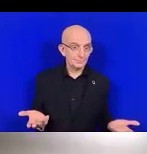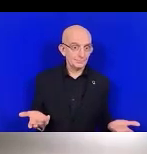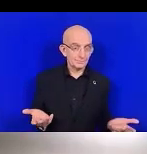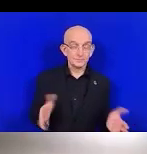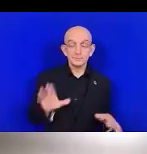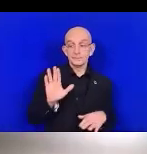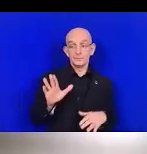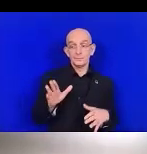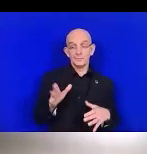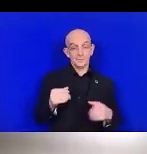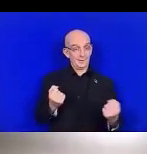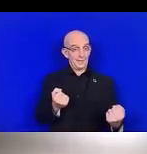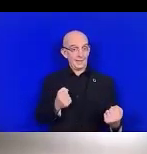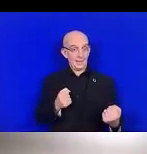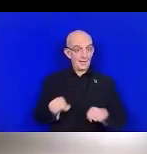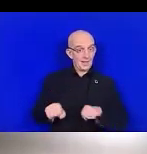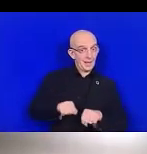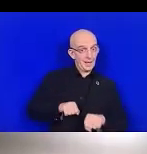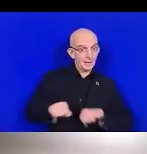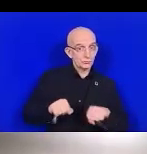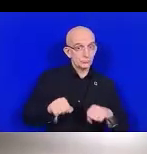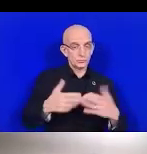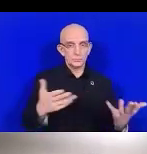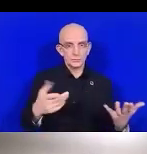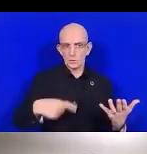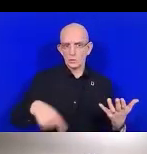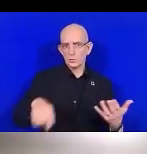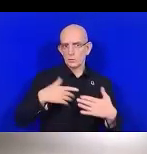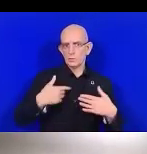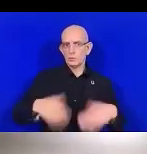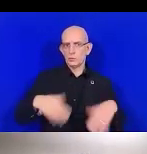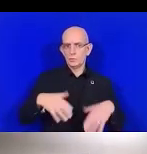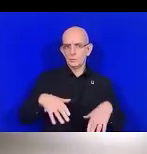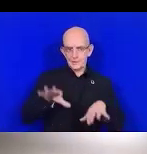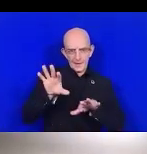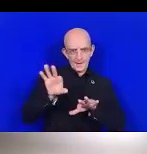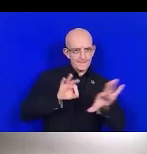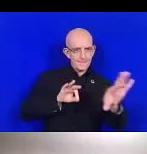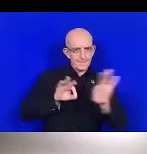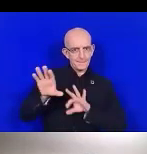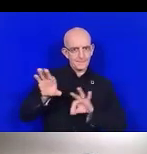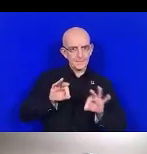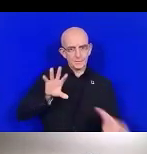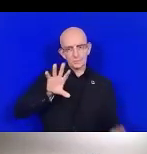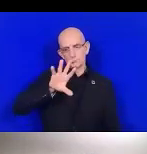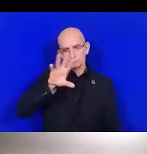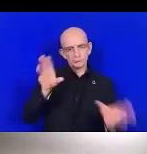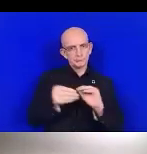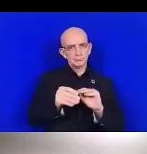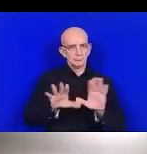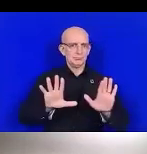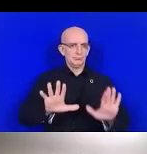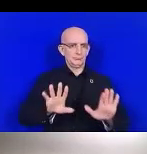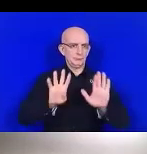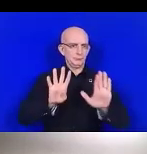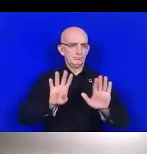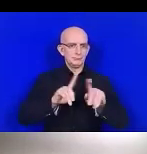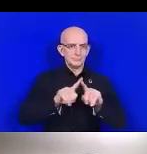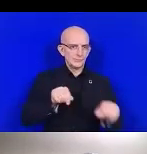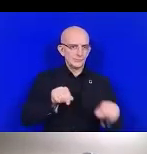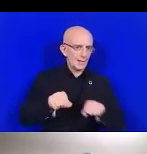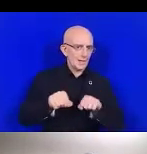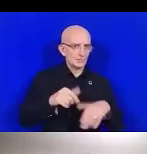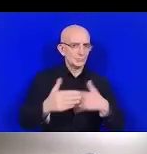Nous avons donc 19 actions et 19 indicateurs qui, pour nous, nous permettait de catégoriser